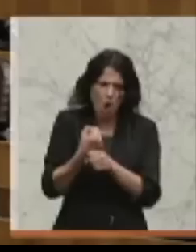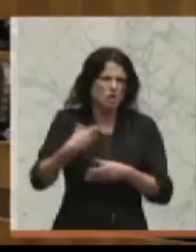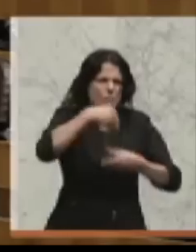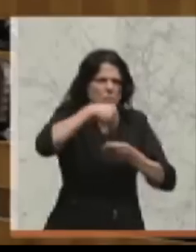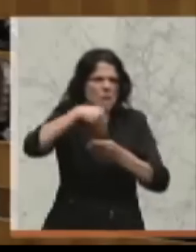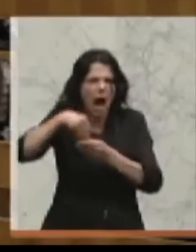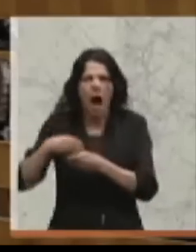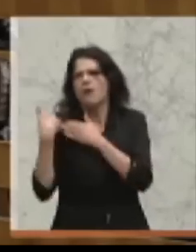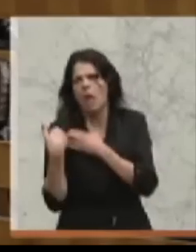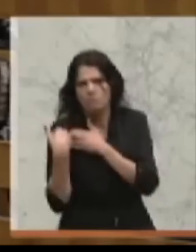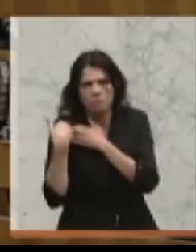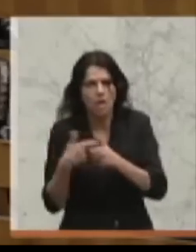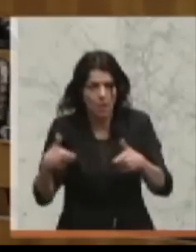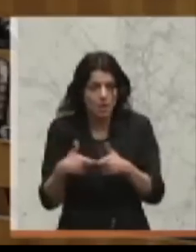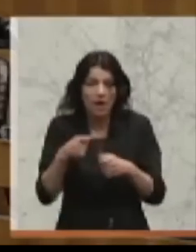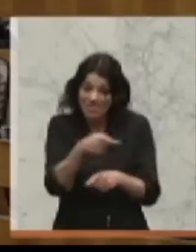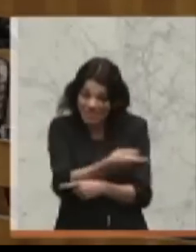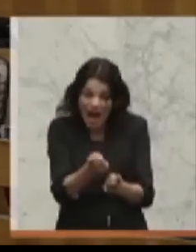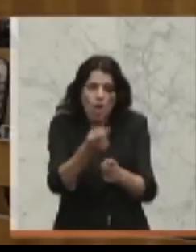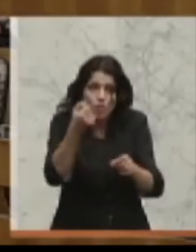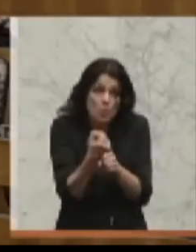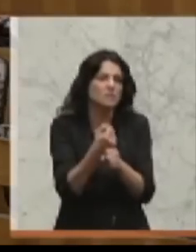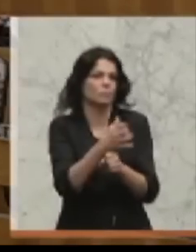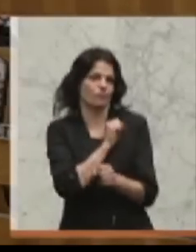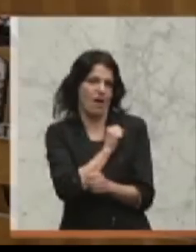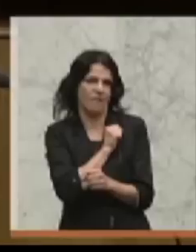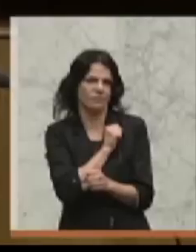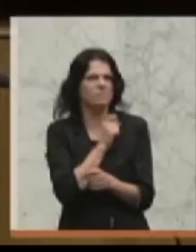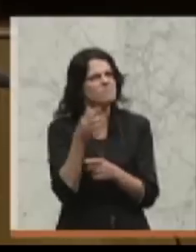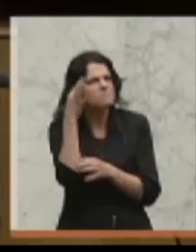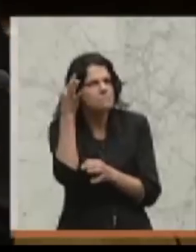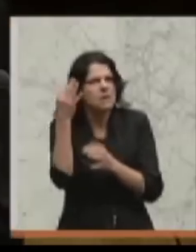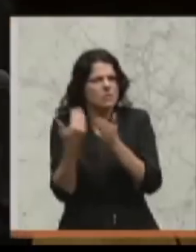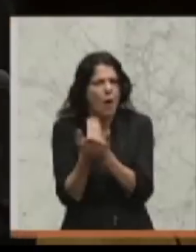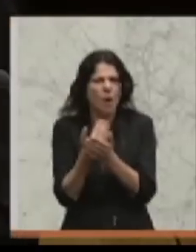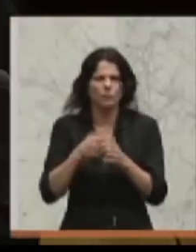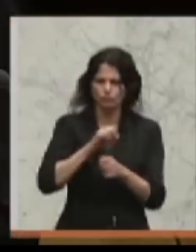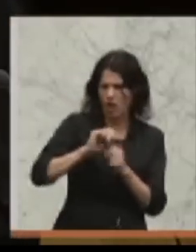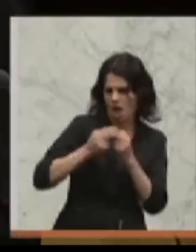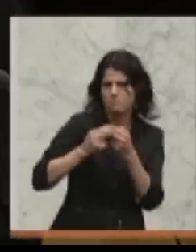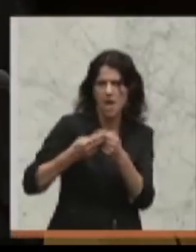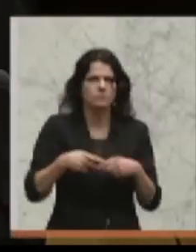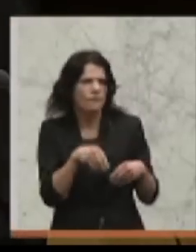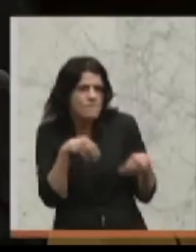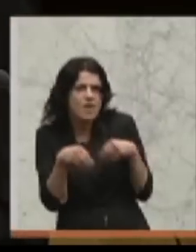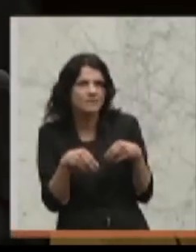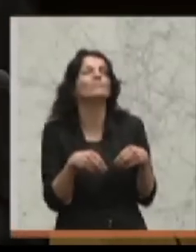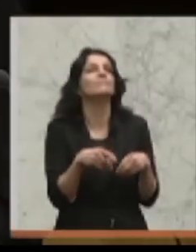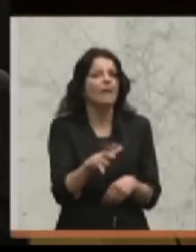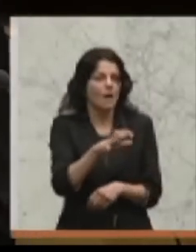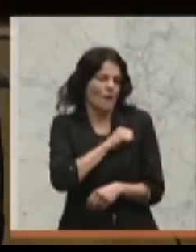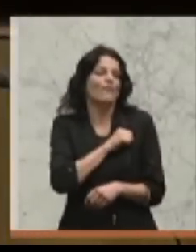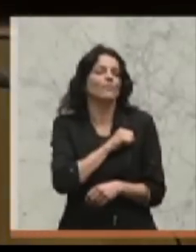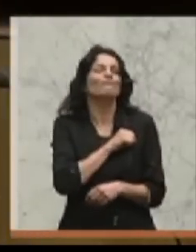Belastungspaketen dieser Regierung, es geschafft hat, durch Innovationen, durch schnelle Anpassungsfähigkeit, diese Griffe relativ